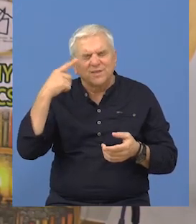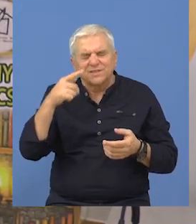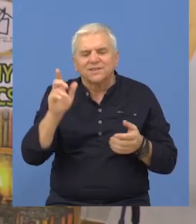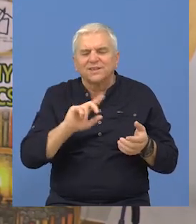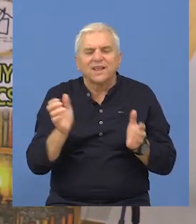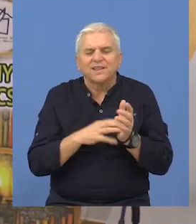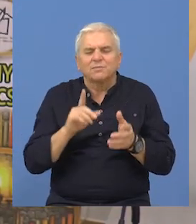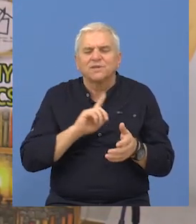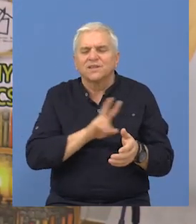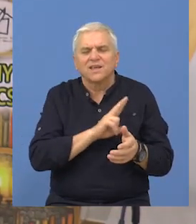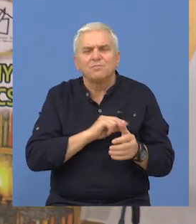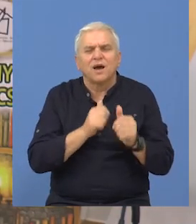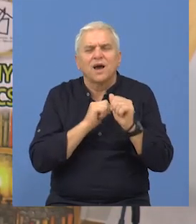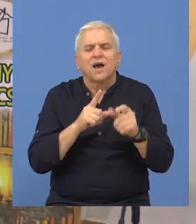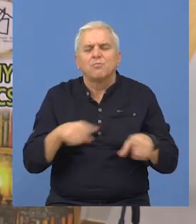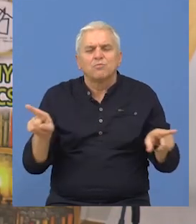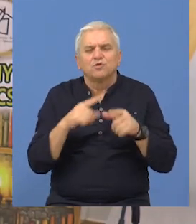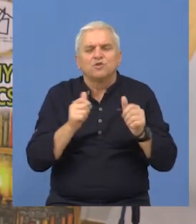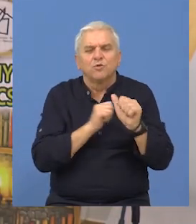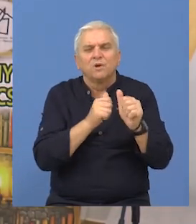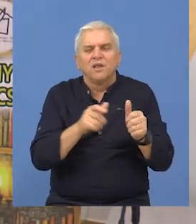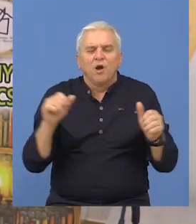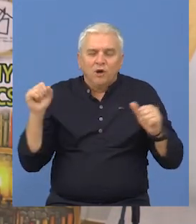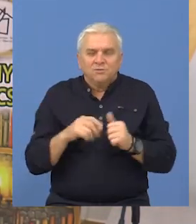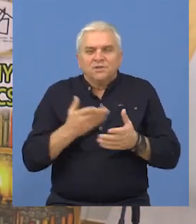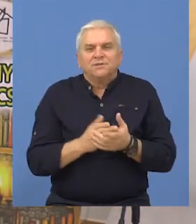ne treba da ima muzičku pratnju, nekako malo ozbiljnije,